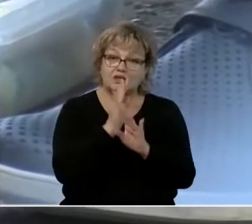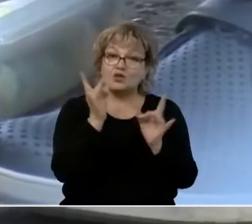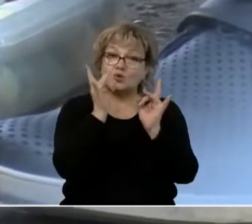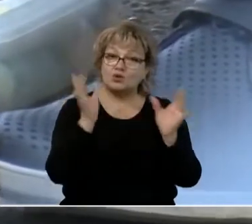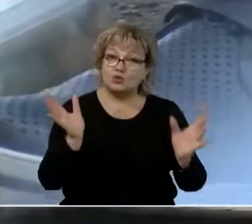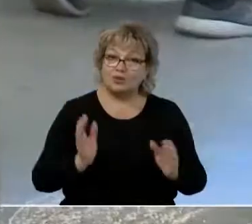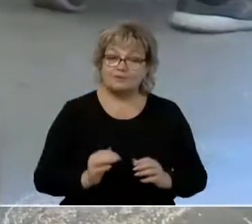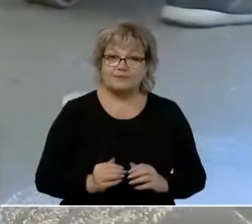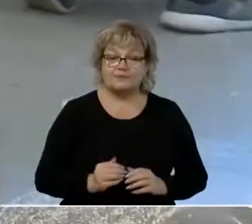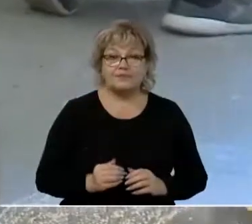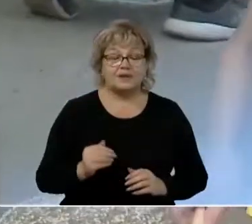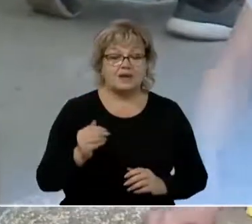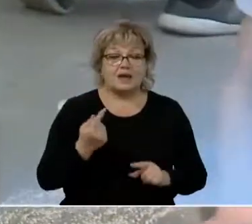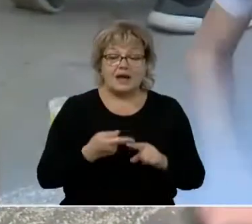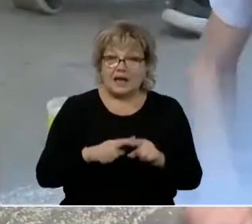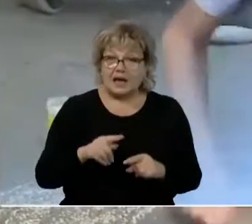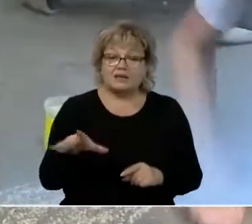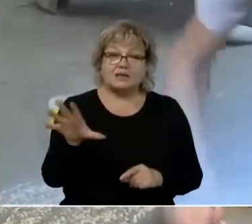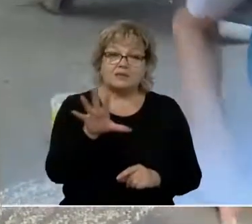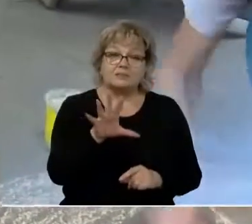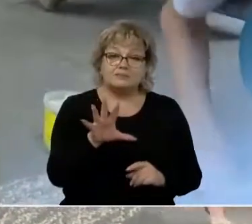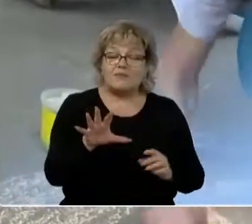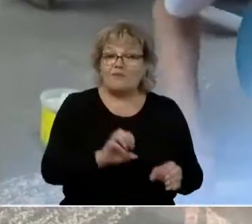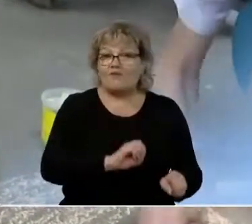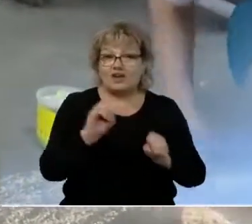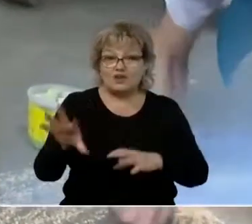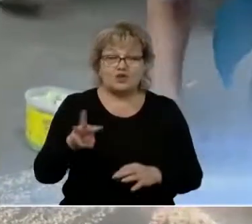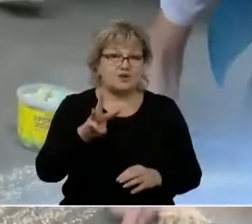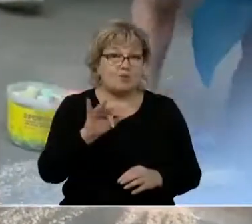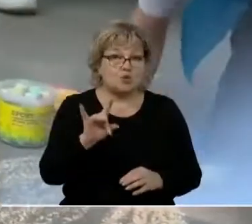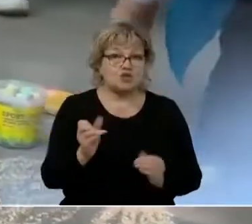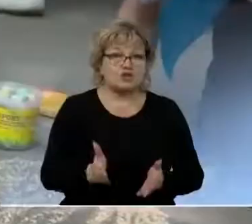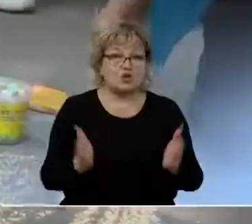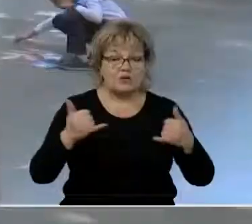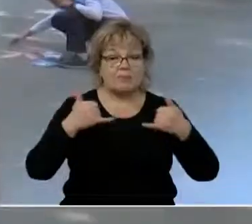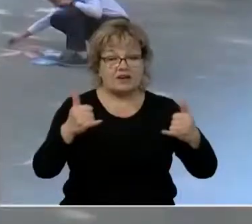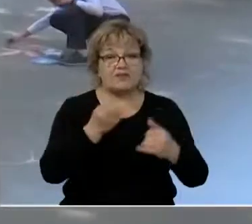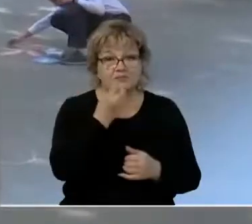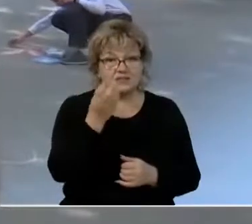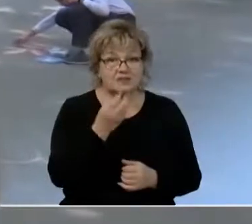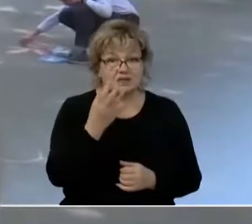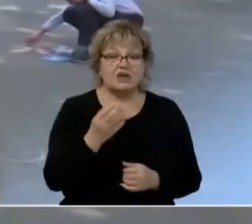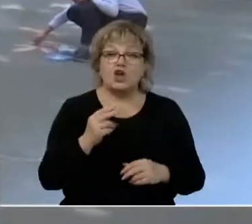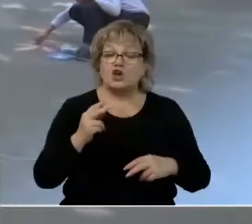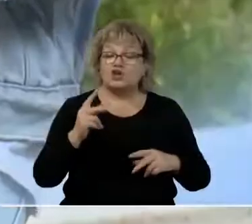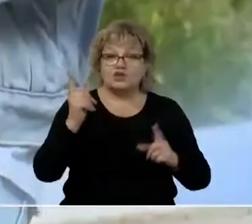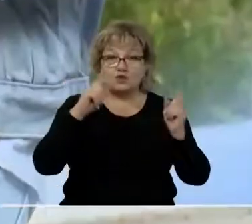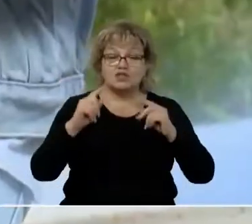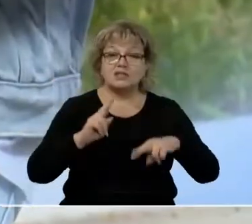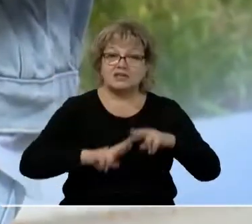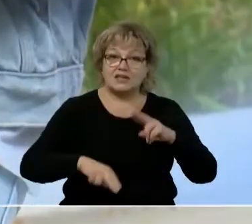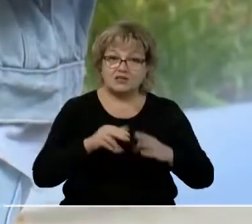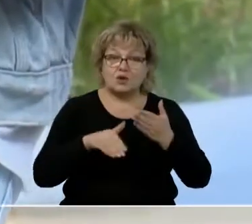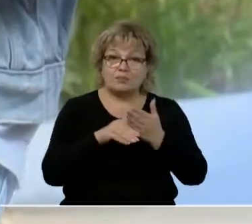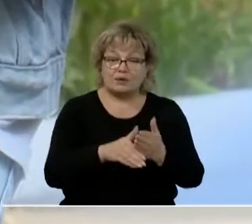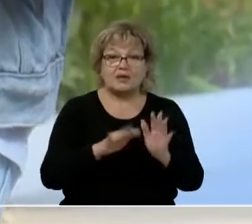культуре. Мы доносим мусор до урны и поливаем цветы. Творческий настрой поддерживают звуки